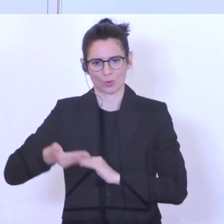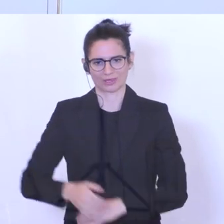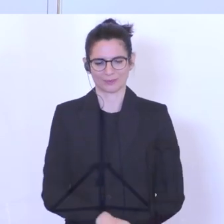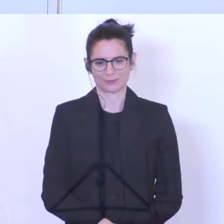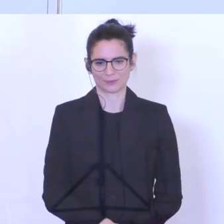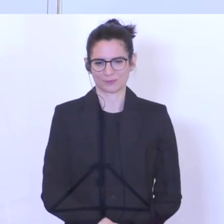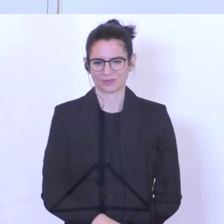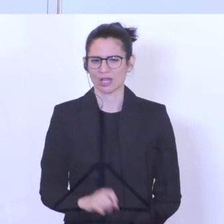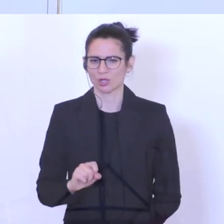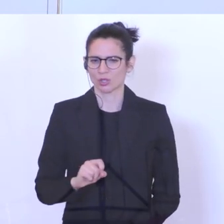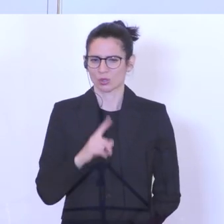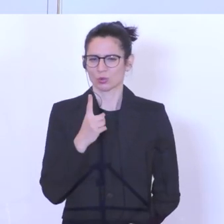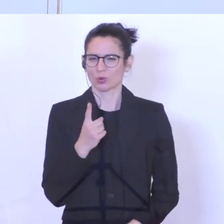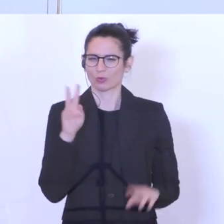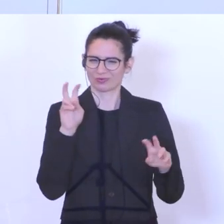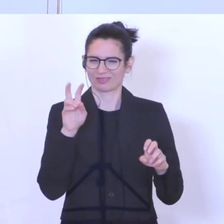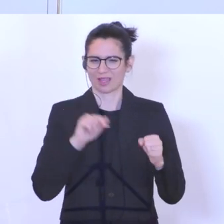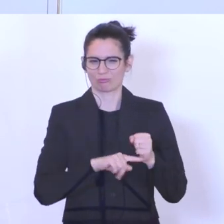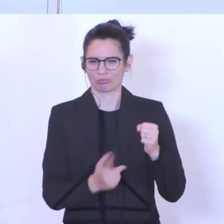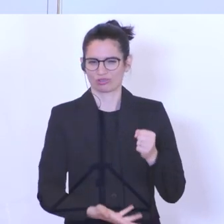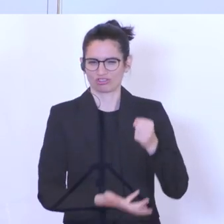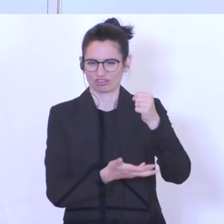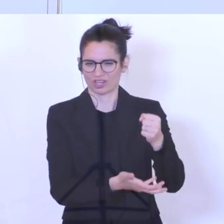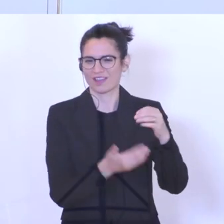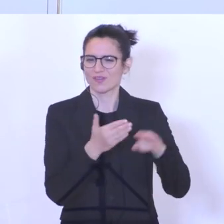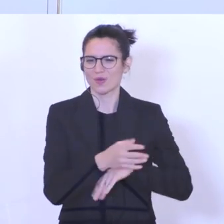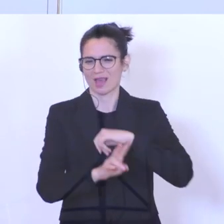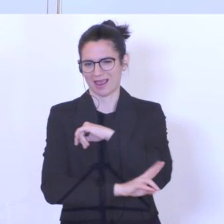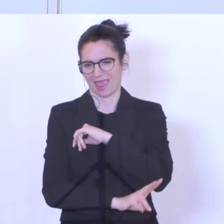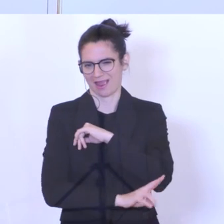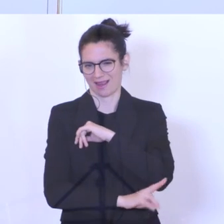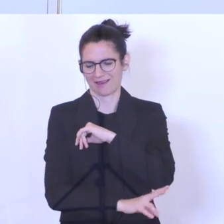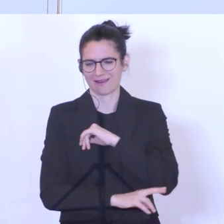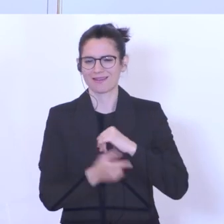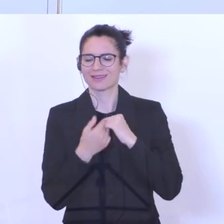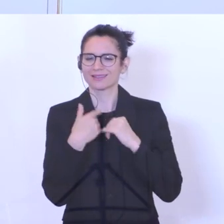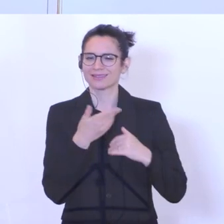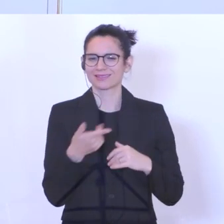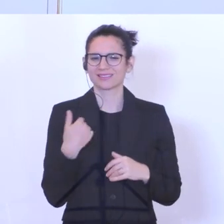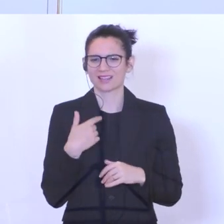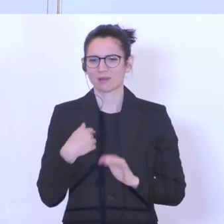dass wir diesen Sondertopf zur Verfügung gestellt haben, um die Lehrlinge eben diese Gehaltseinbußen, ihnen diese